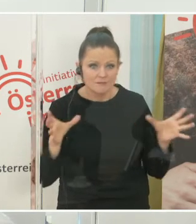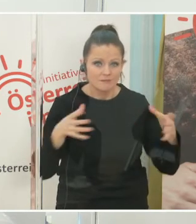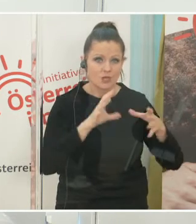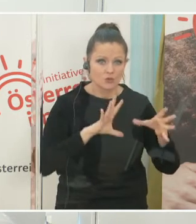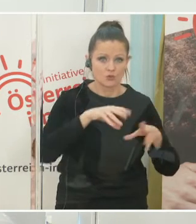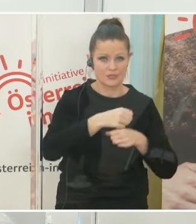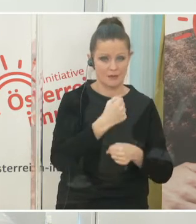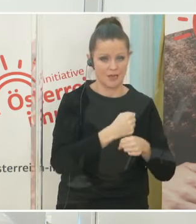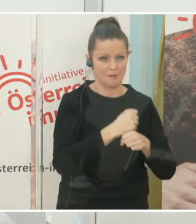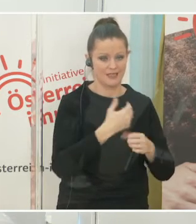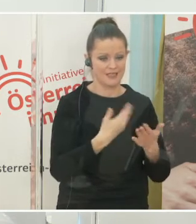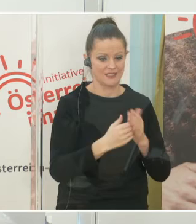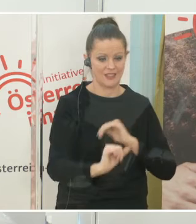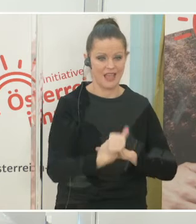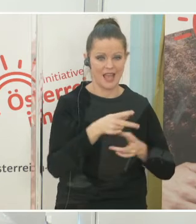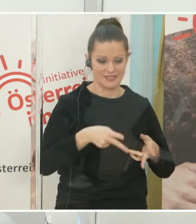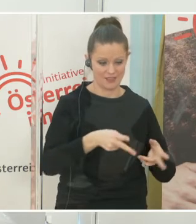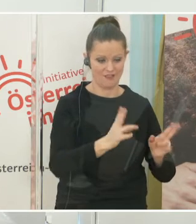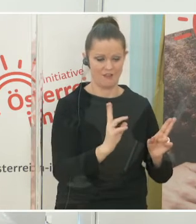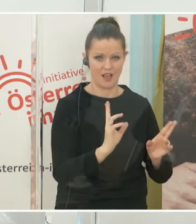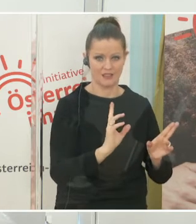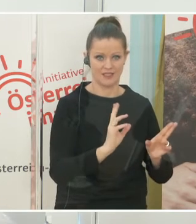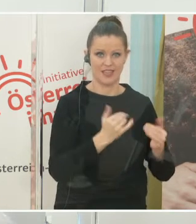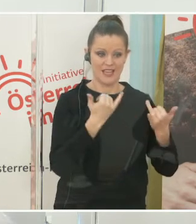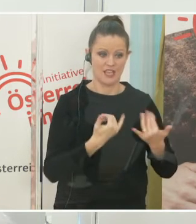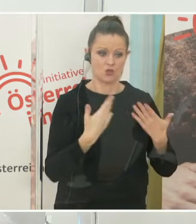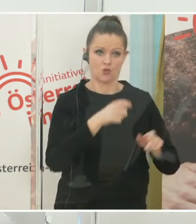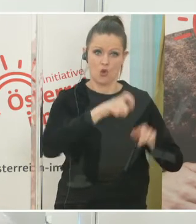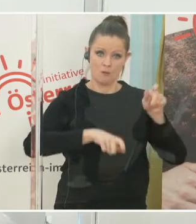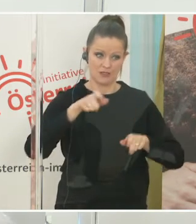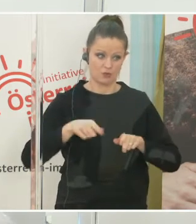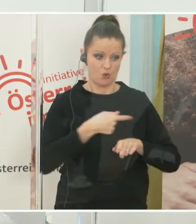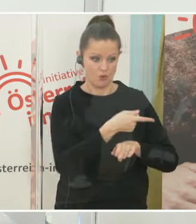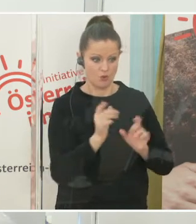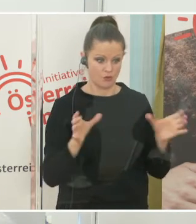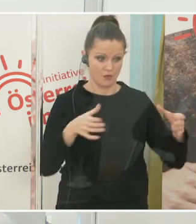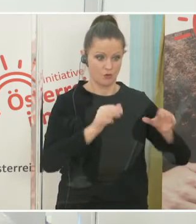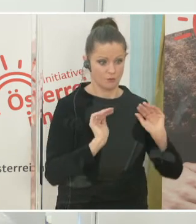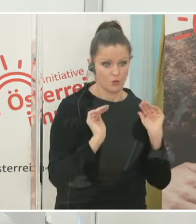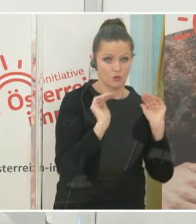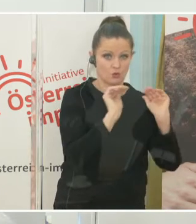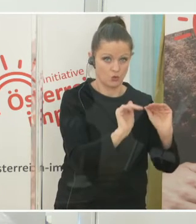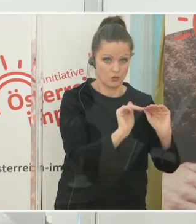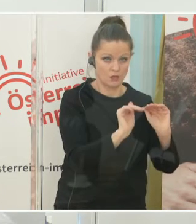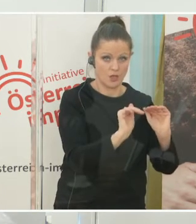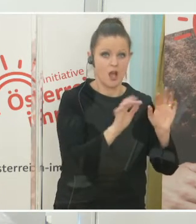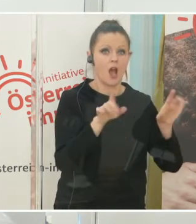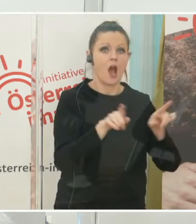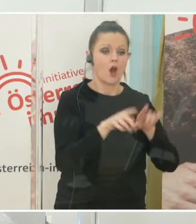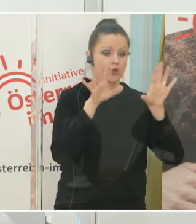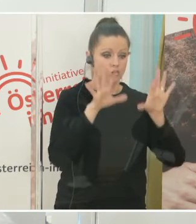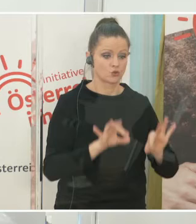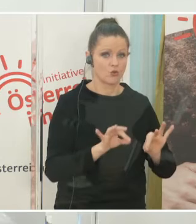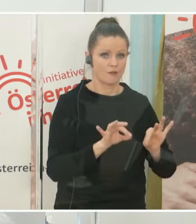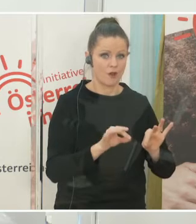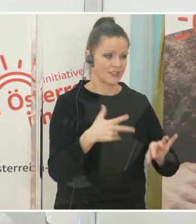Phase dafür entschieden, dass diese Personen jetzt auf jeden Fall geschützt werden müssen und auch mit einem Impfstoff versorgt werden, der